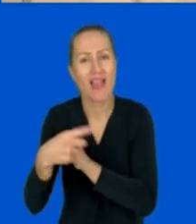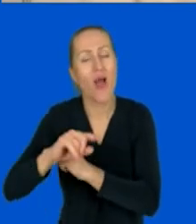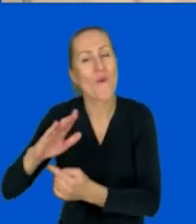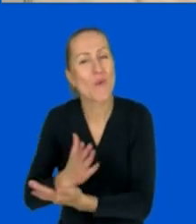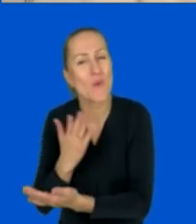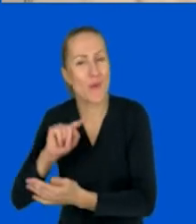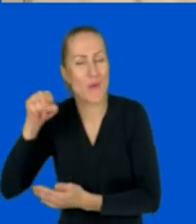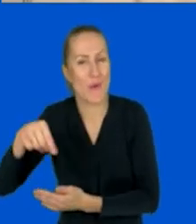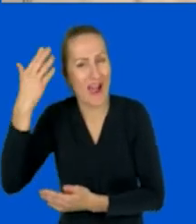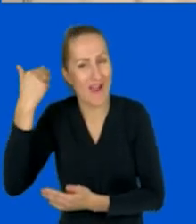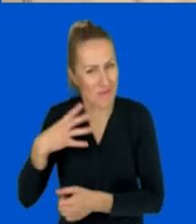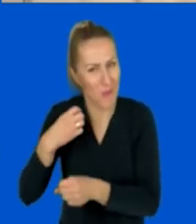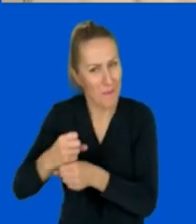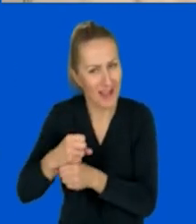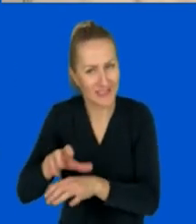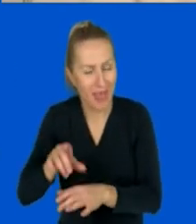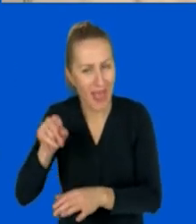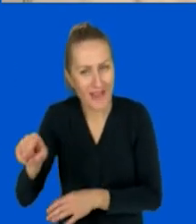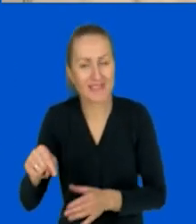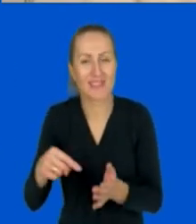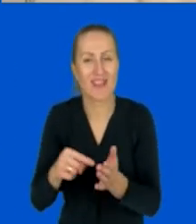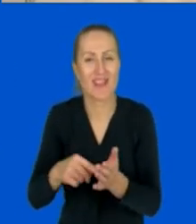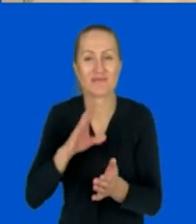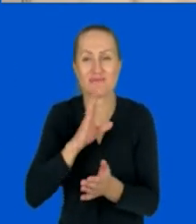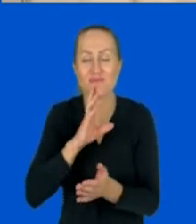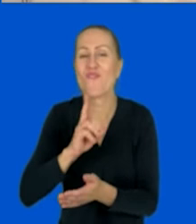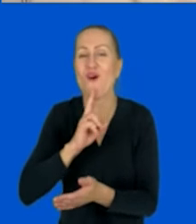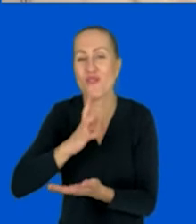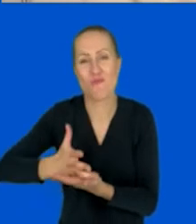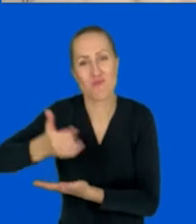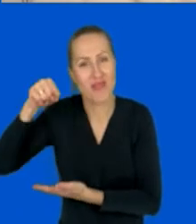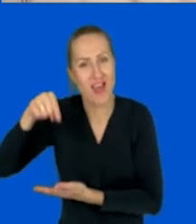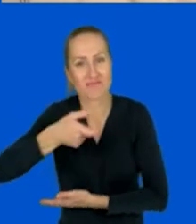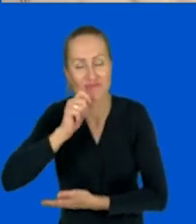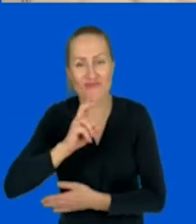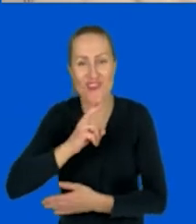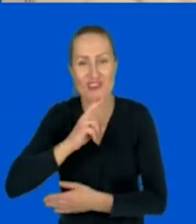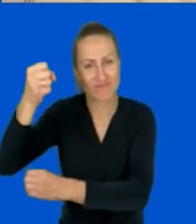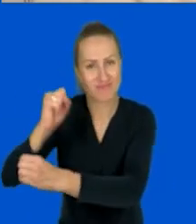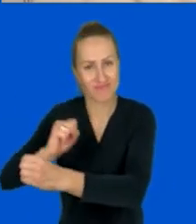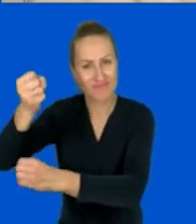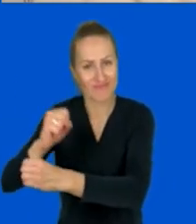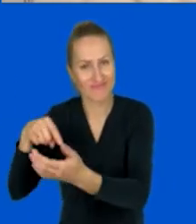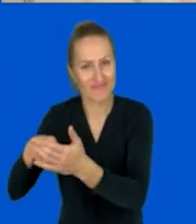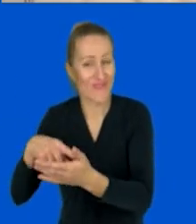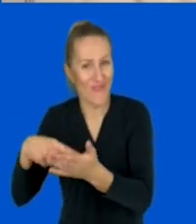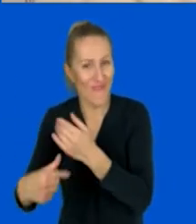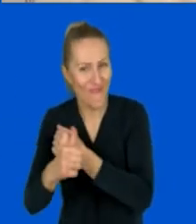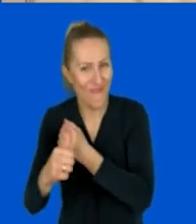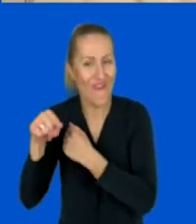przy butelce z wodą, czy dozowniku wody, bo o to chodzi w tym